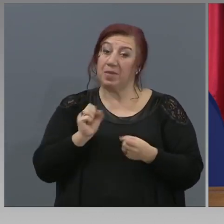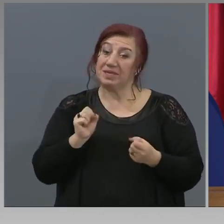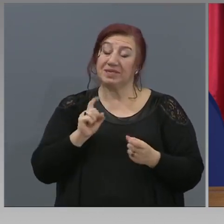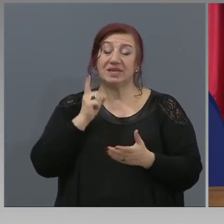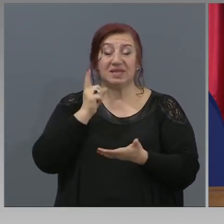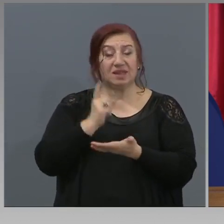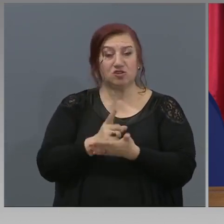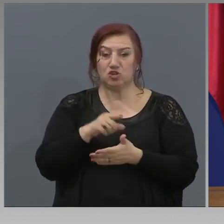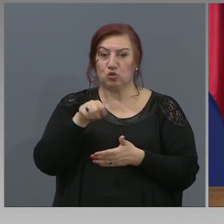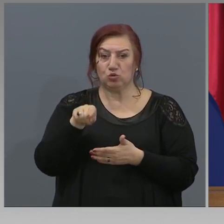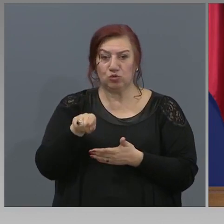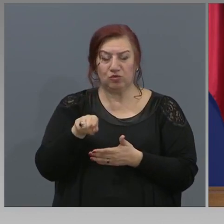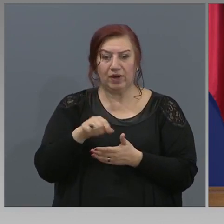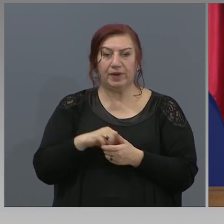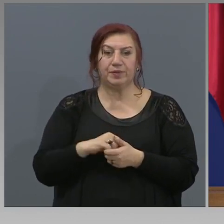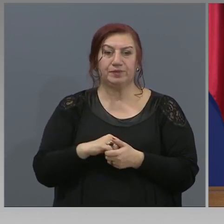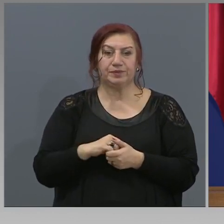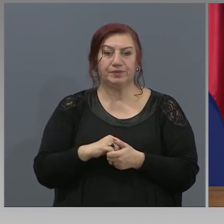това,